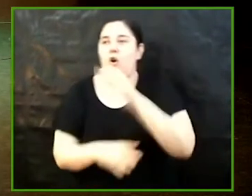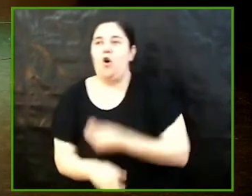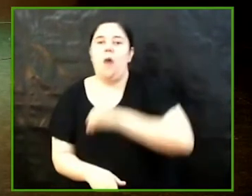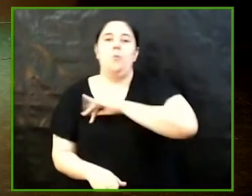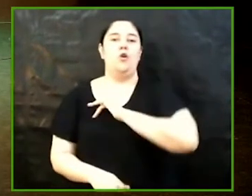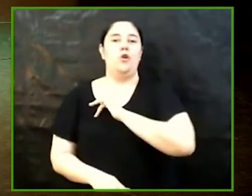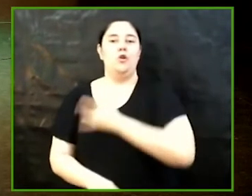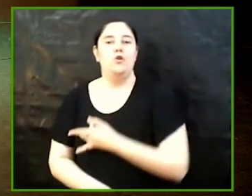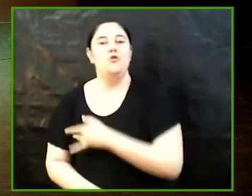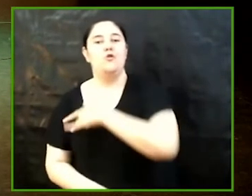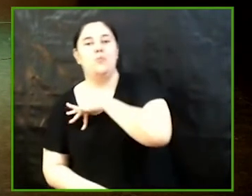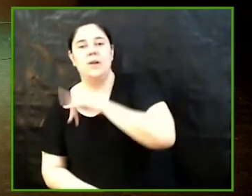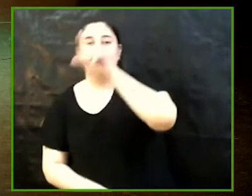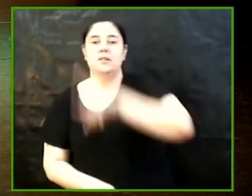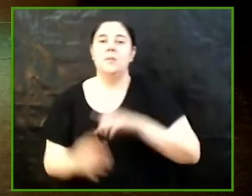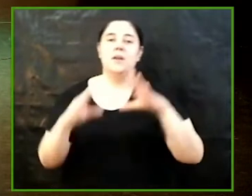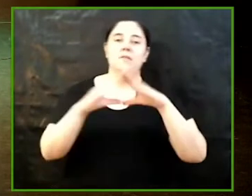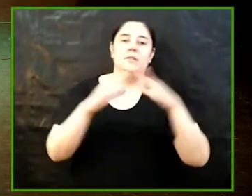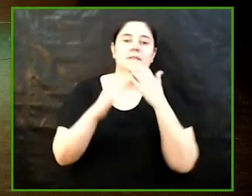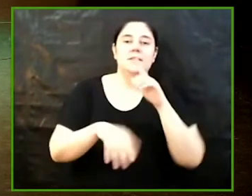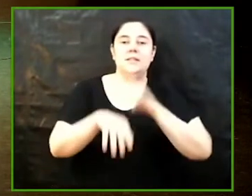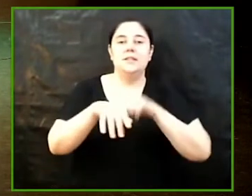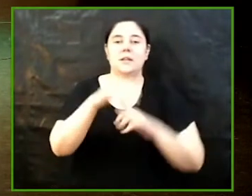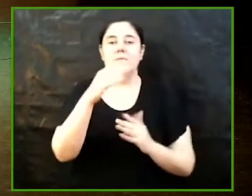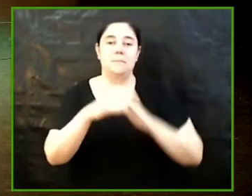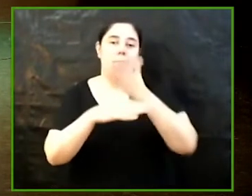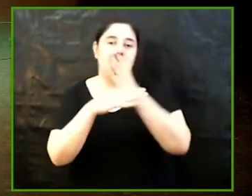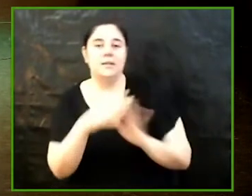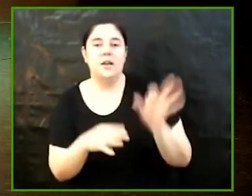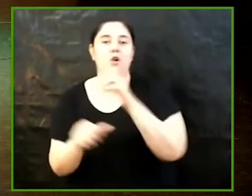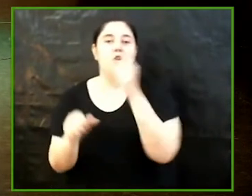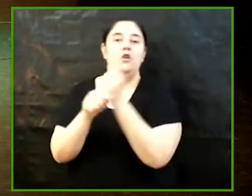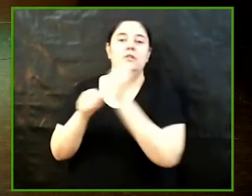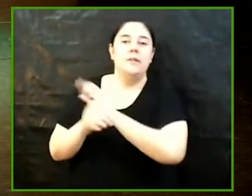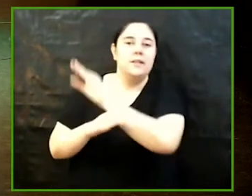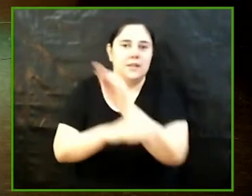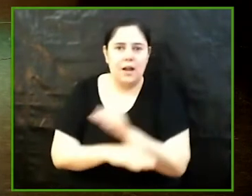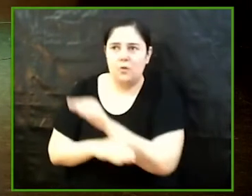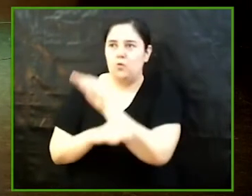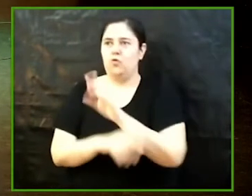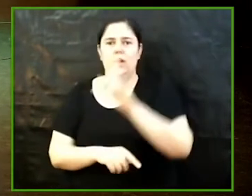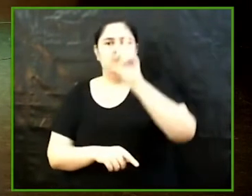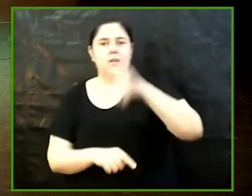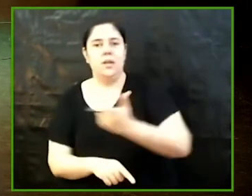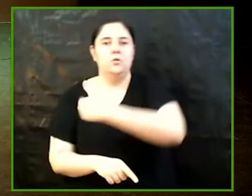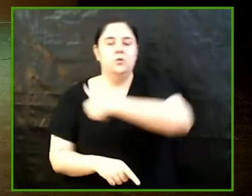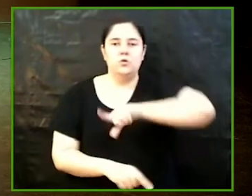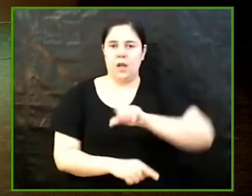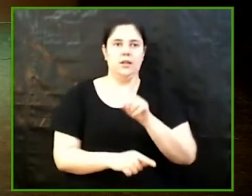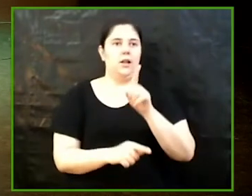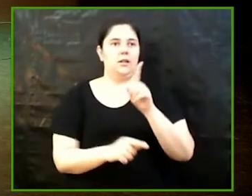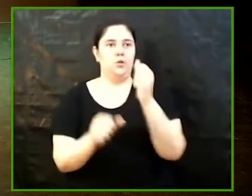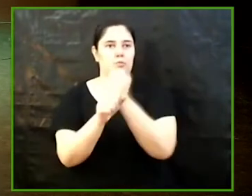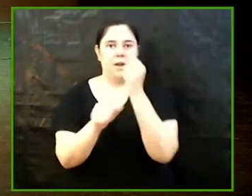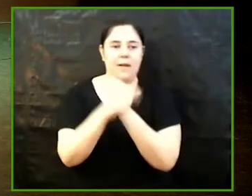feminització del temps parcial o del treball de cures que com sabeu segueix molt present. També hem après sobre els sabers tradicionals de les